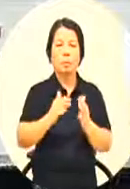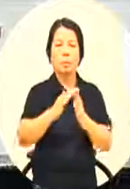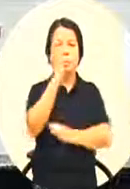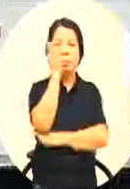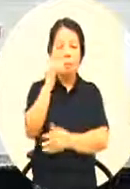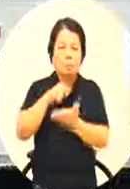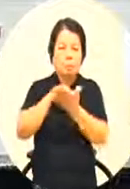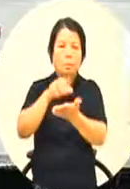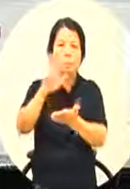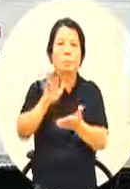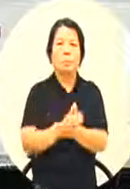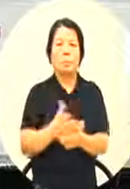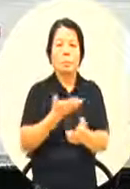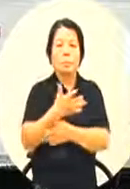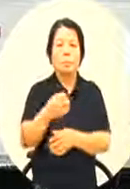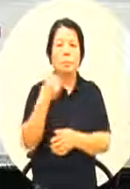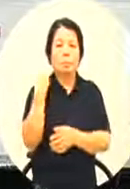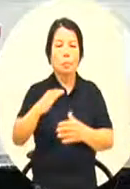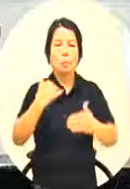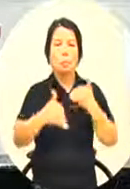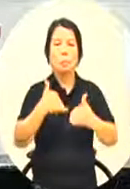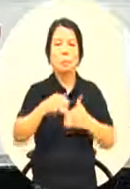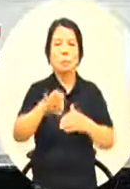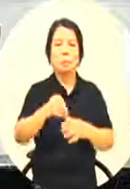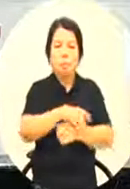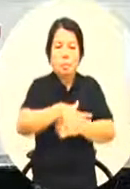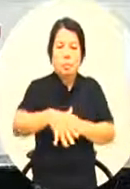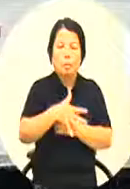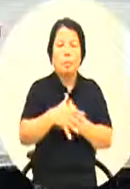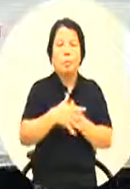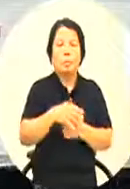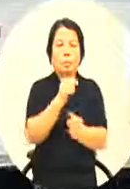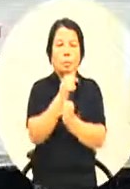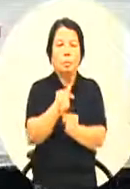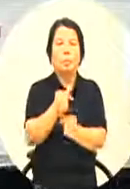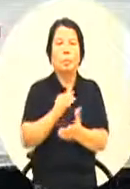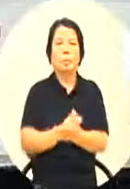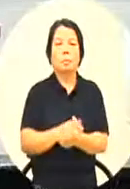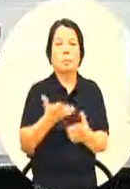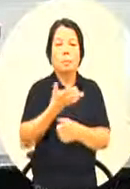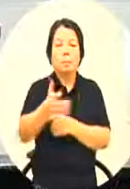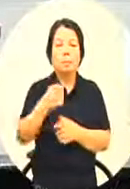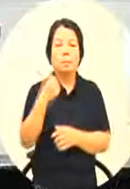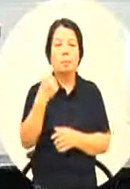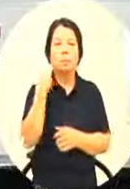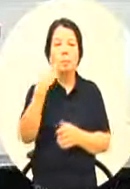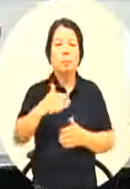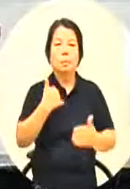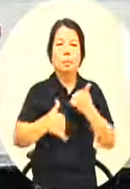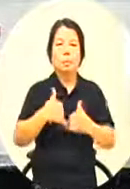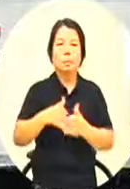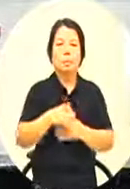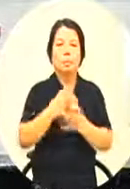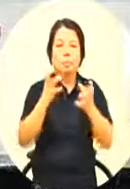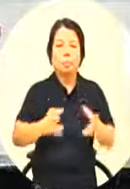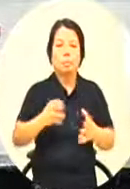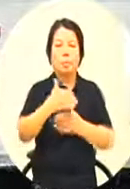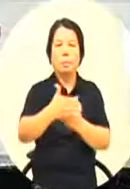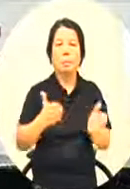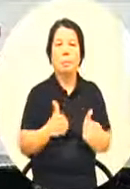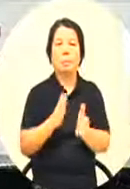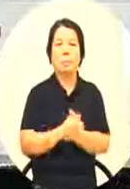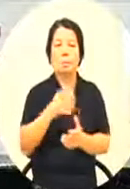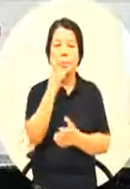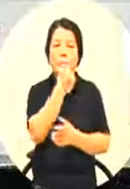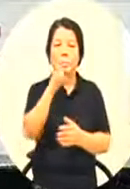如果可以由新兴高中因为其实他的体质已经非常完整那我让我们的新兴高中就直接整一个班特